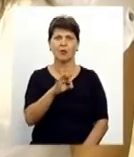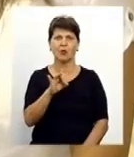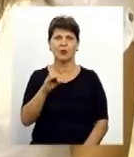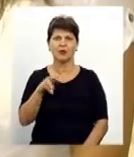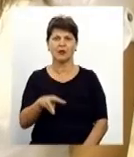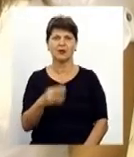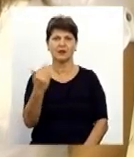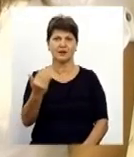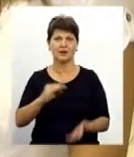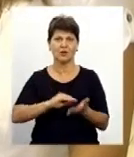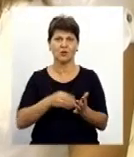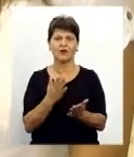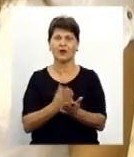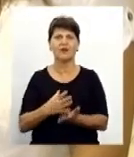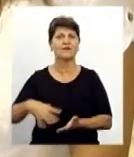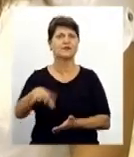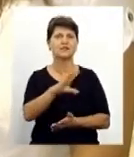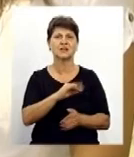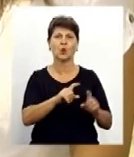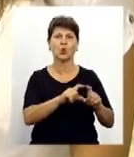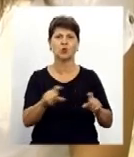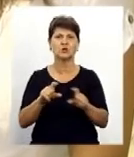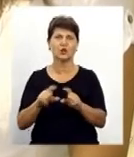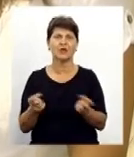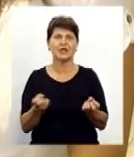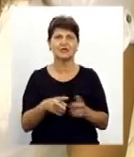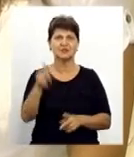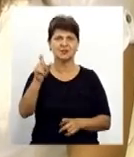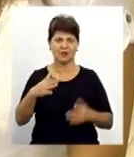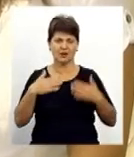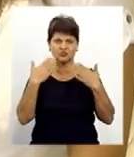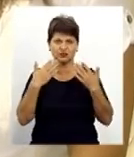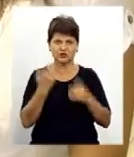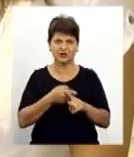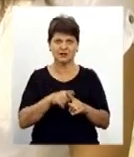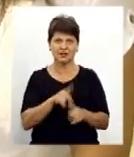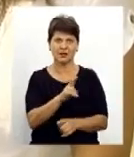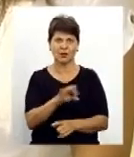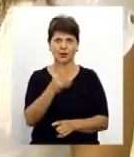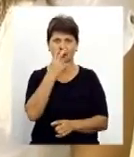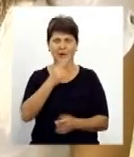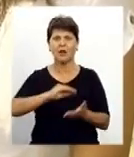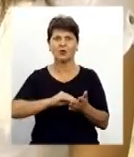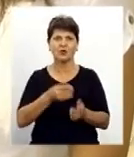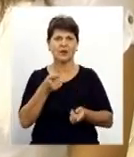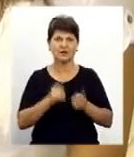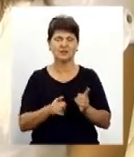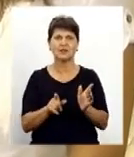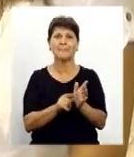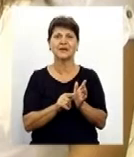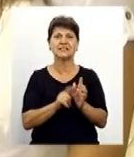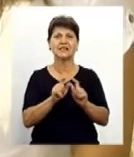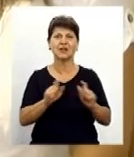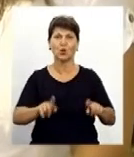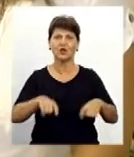ця довідка є дійсно в усіх установах, де спеціаліст, читуючи цей код, бачить, що ця довідка дійсно видана пенсійним фондом,